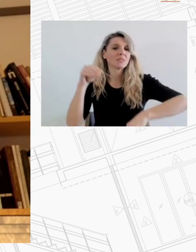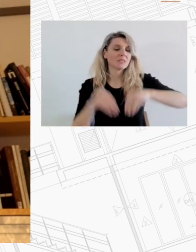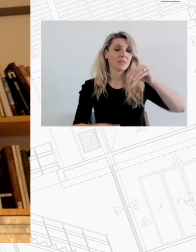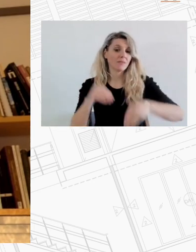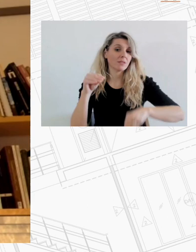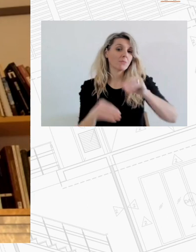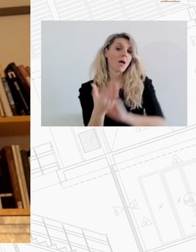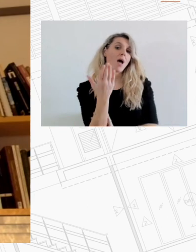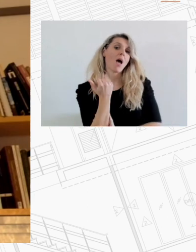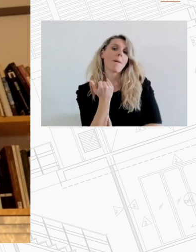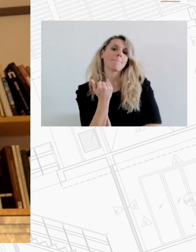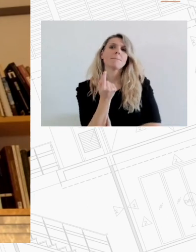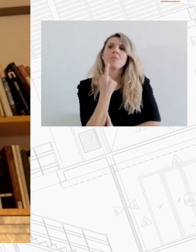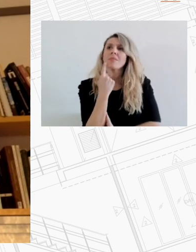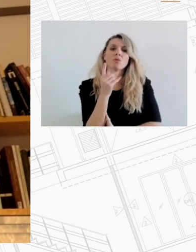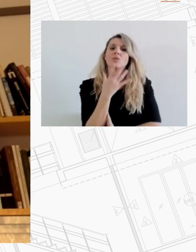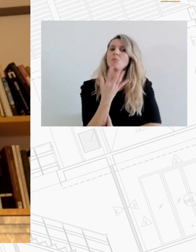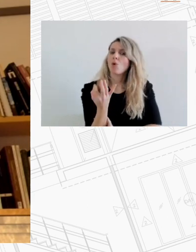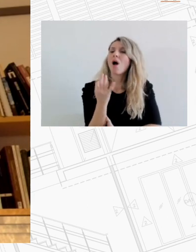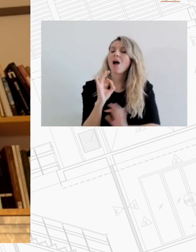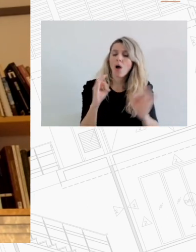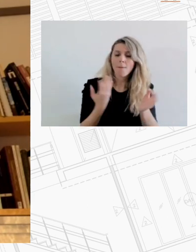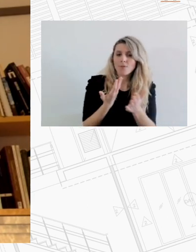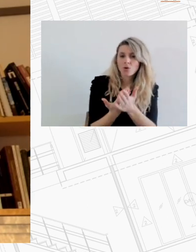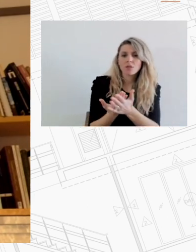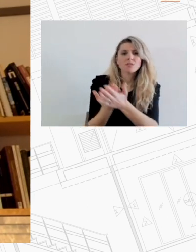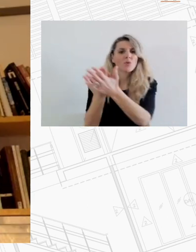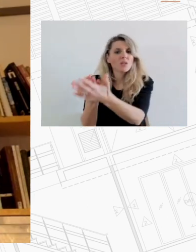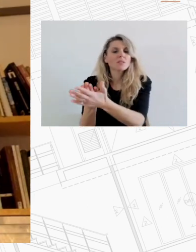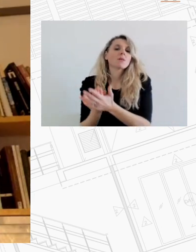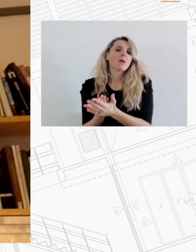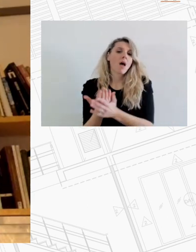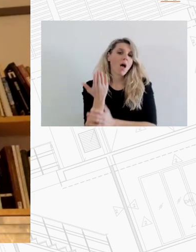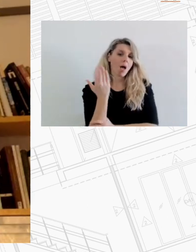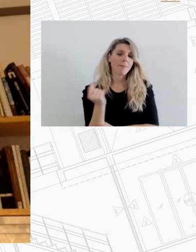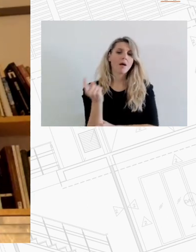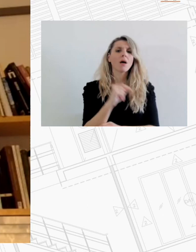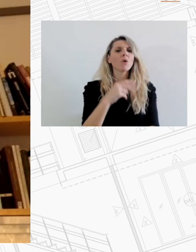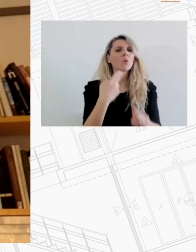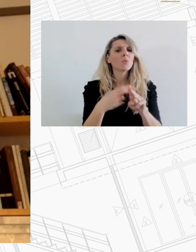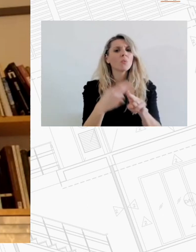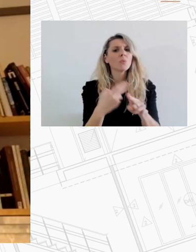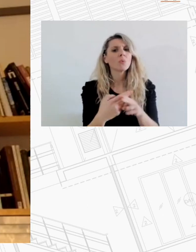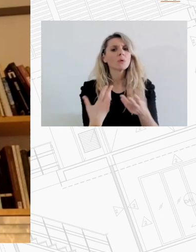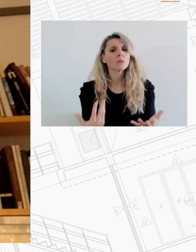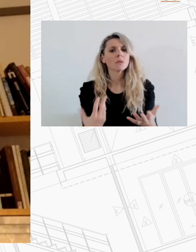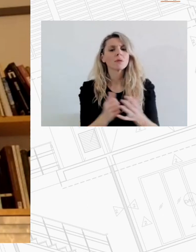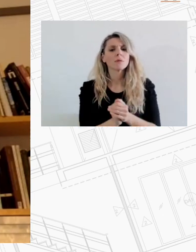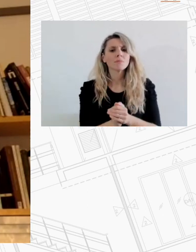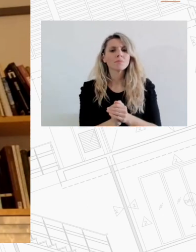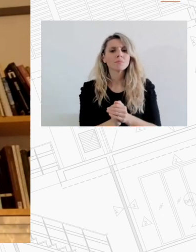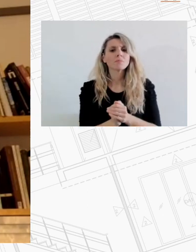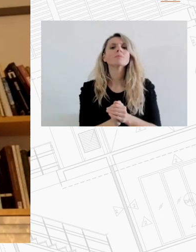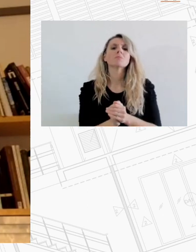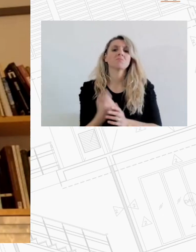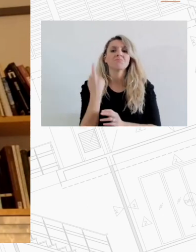που είχαν συντάξει αλλά και ένα άλλο πολύ σημαντικό σημείο είναι ότι δεν ξέρουμε ποιος